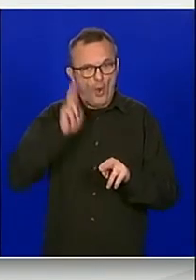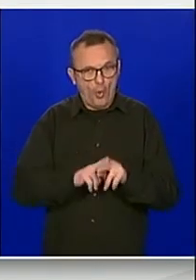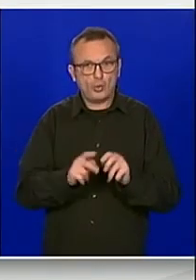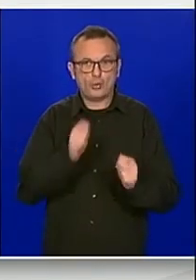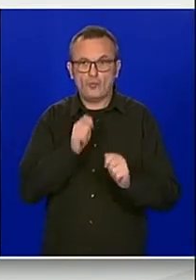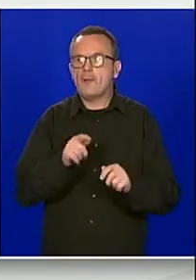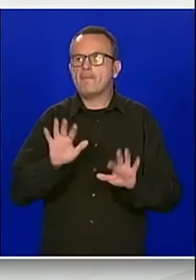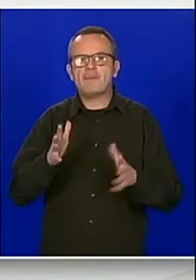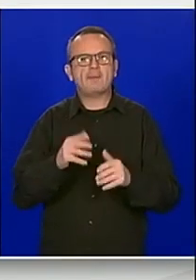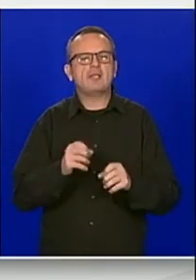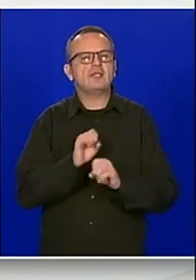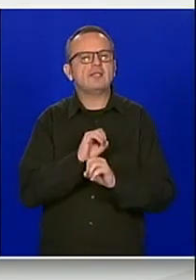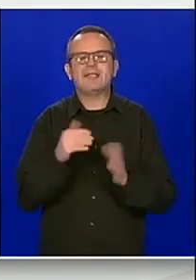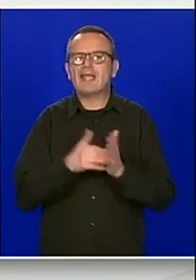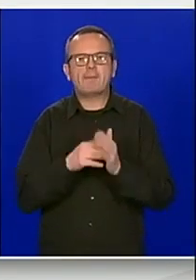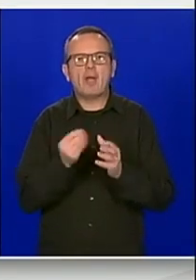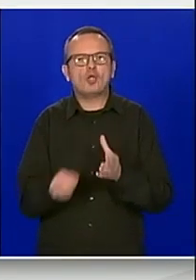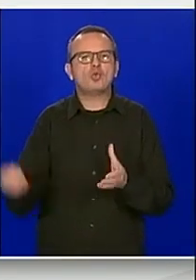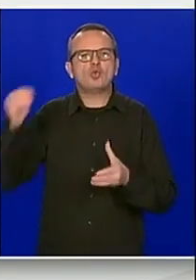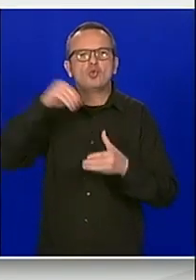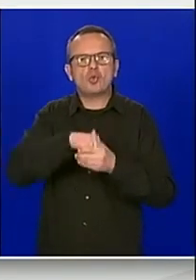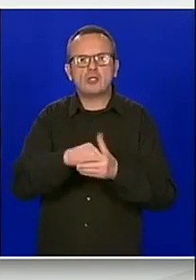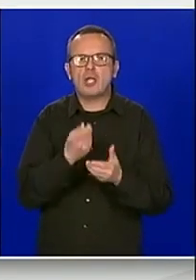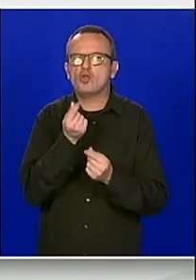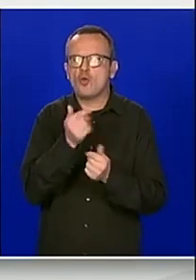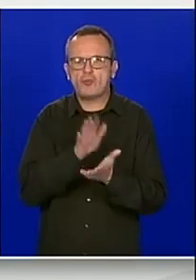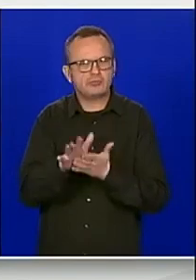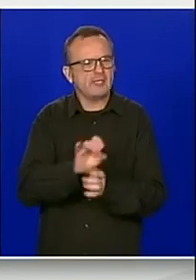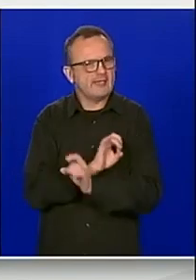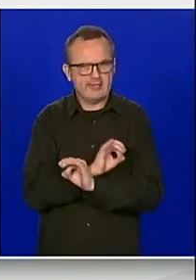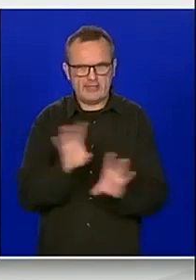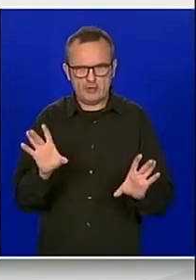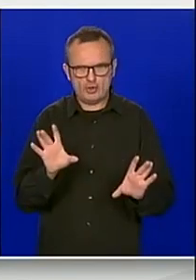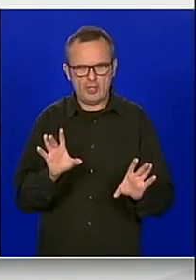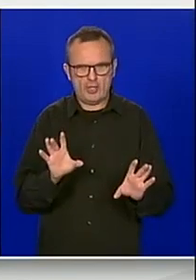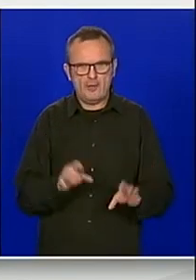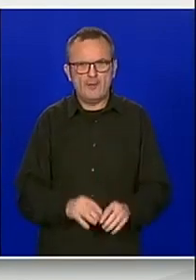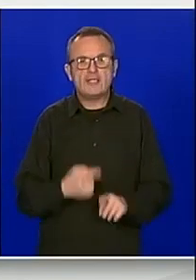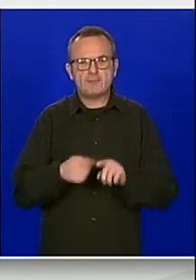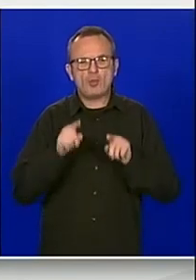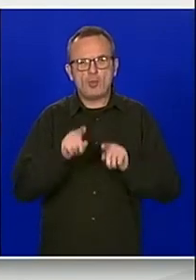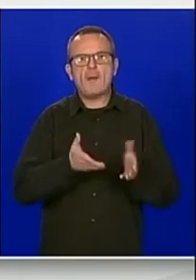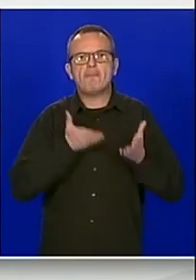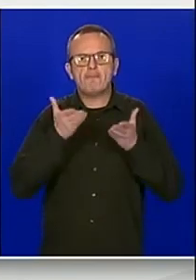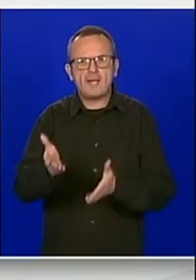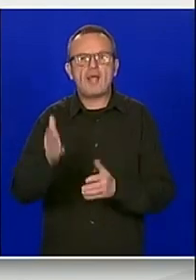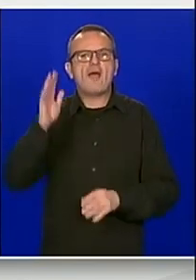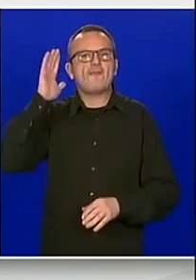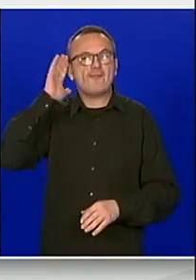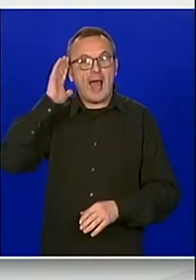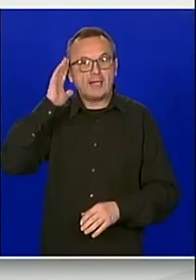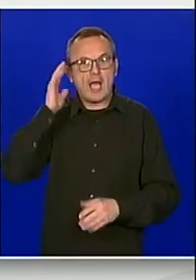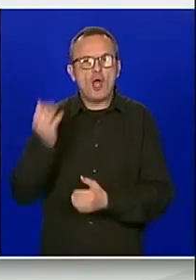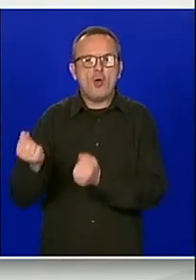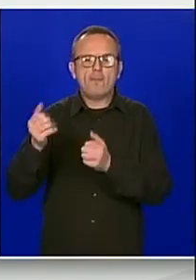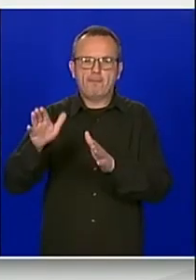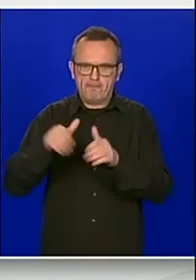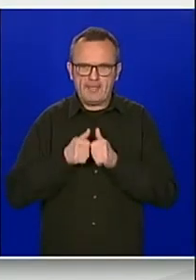dodatna sredstva iz državnog proračuna i slijedom toga predlažem da vlada donese odluku